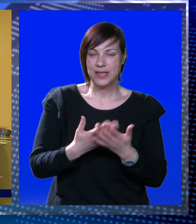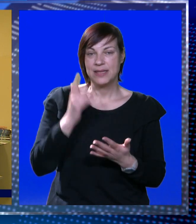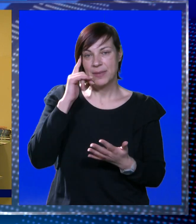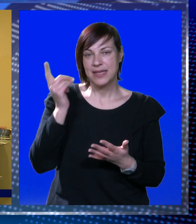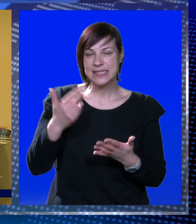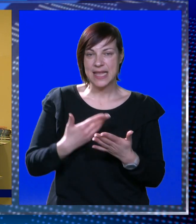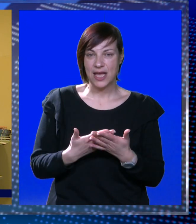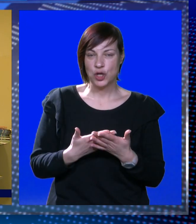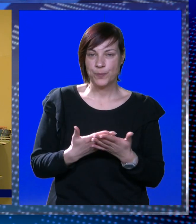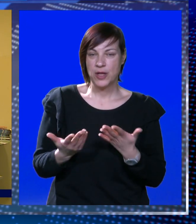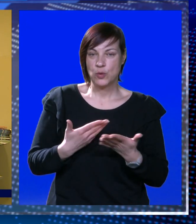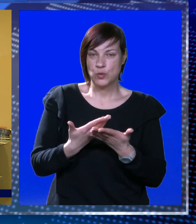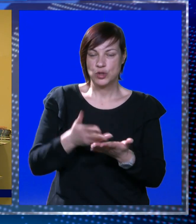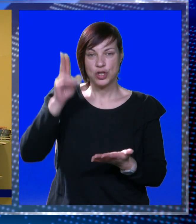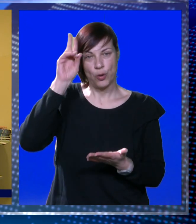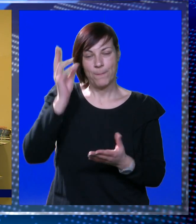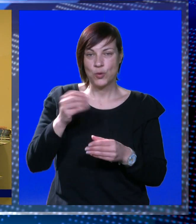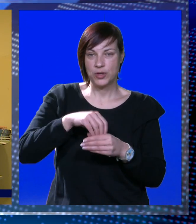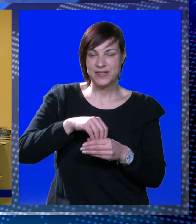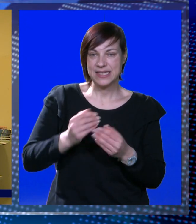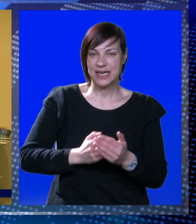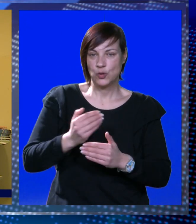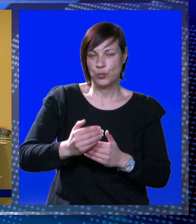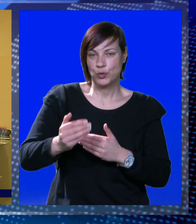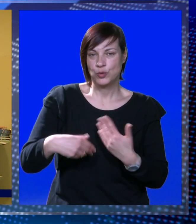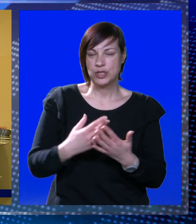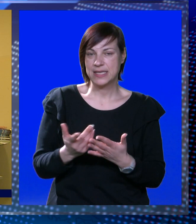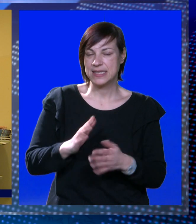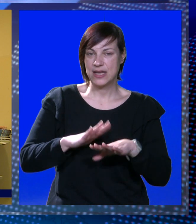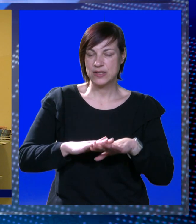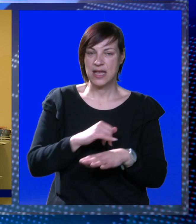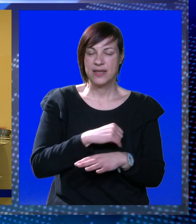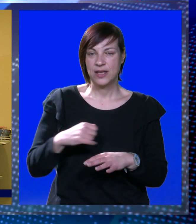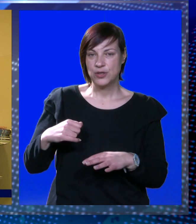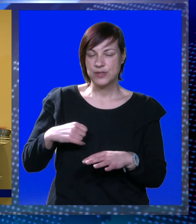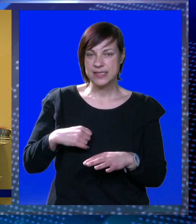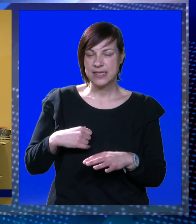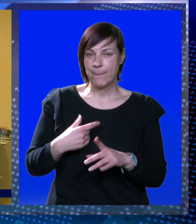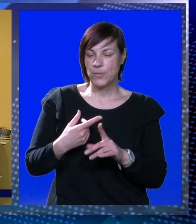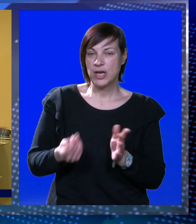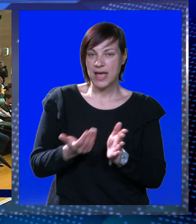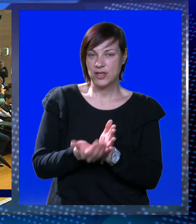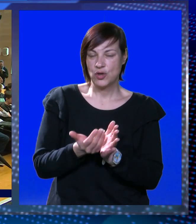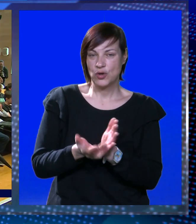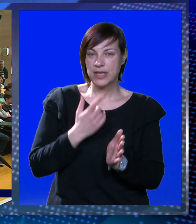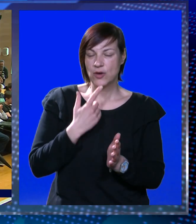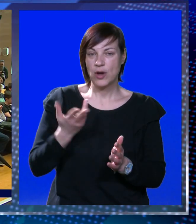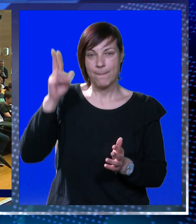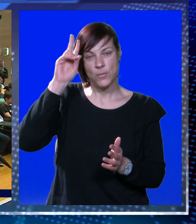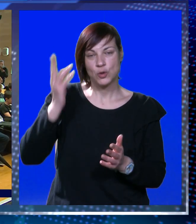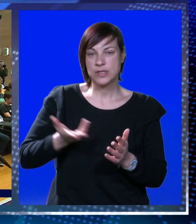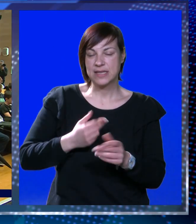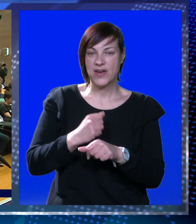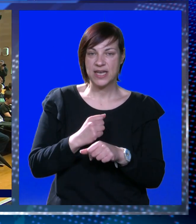da znaju što mogu uložiti u budućnosti, i to je da se ne oslanjaju samo na dohodke koje mogu ostvariti